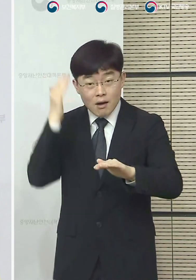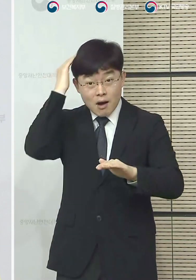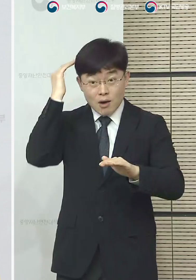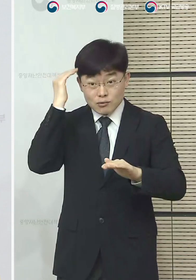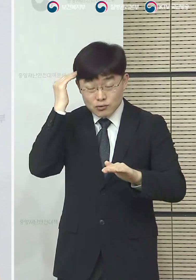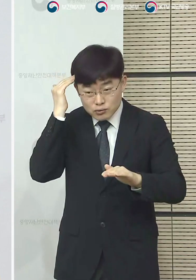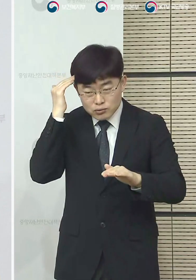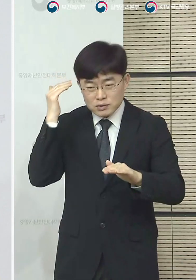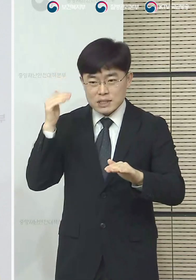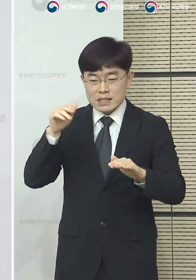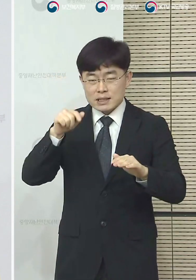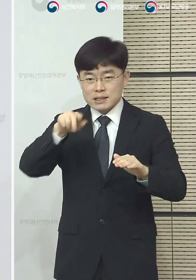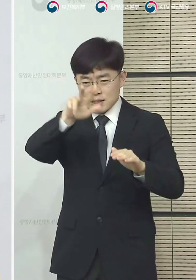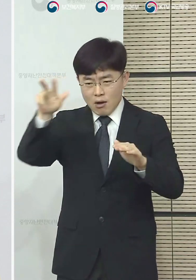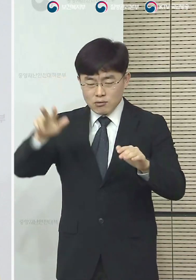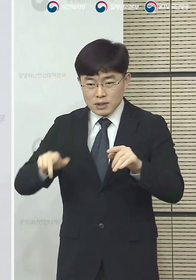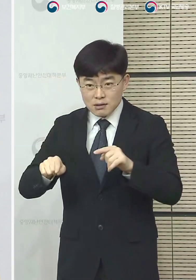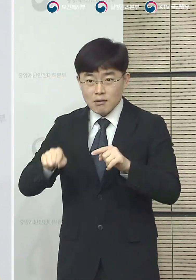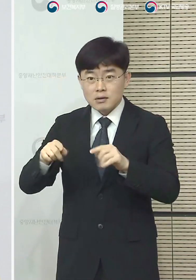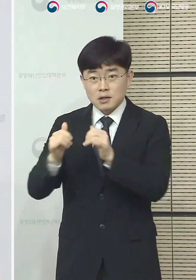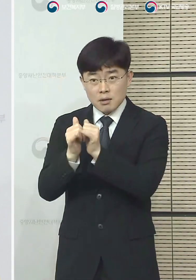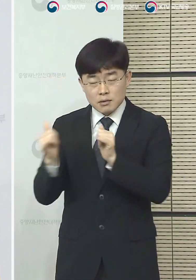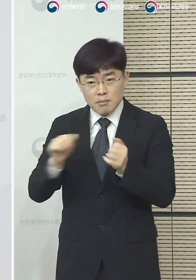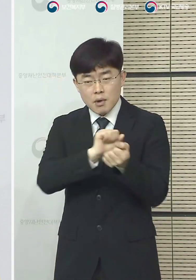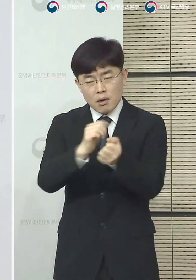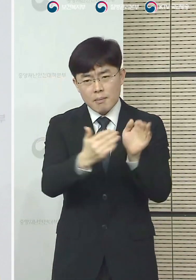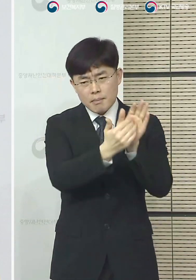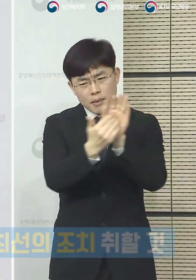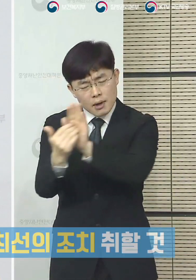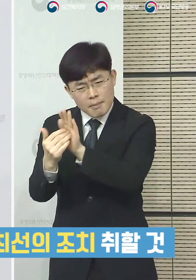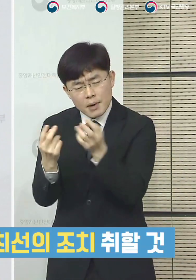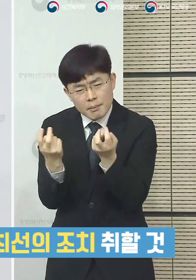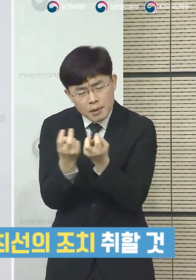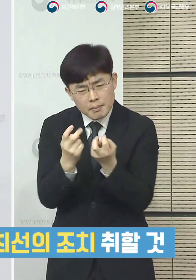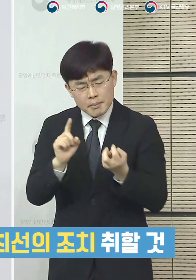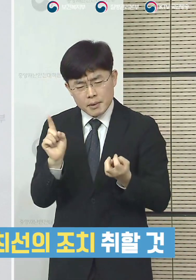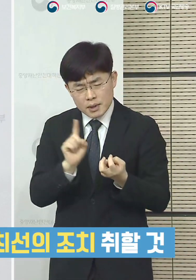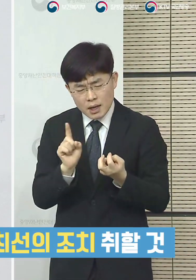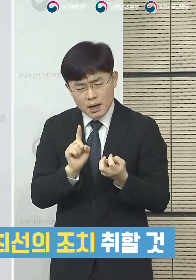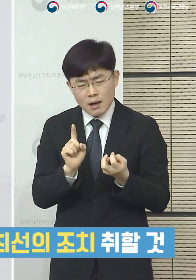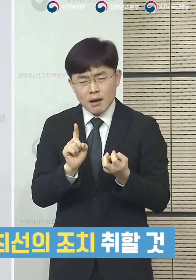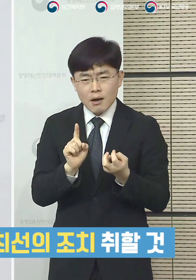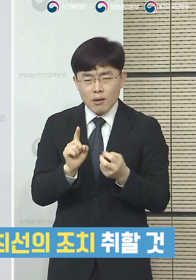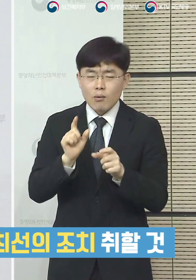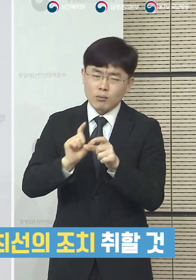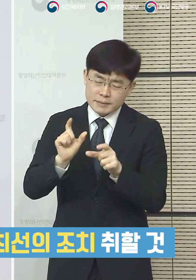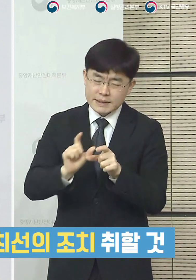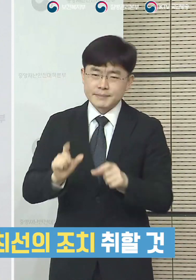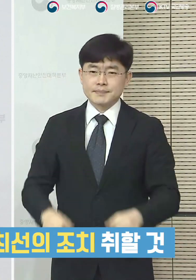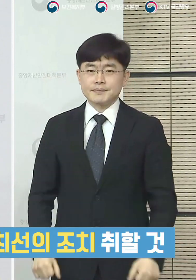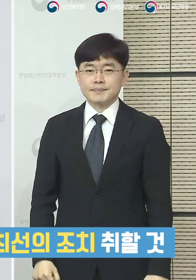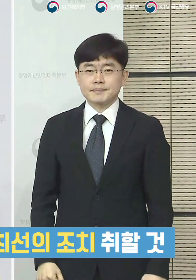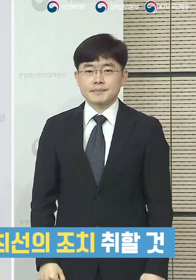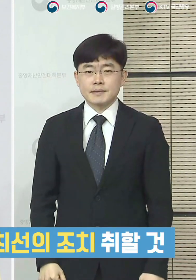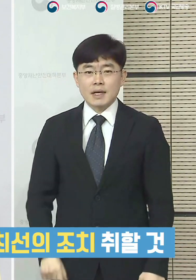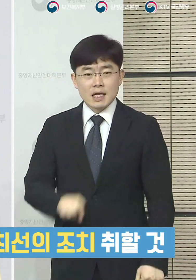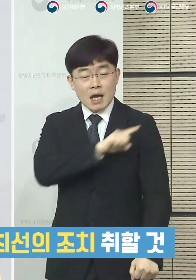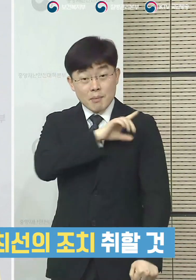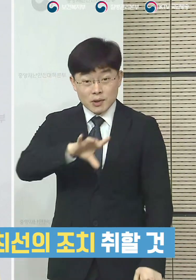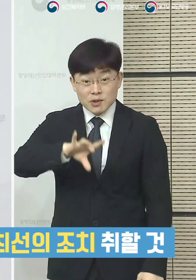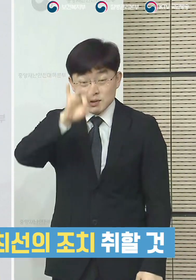상황을 코로나19로부터 보호할 수 있는 조치가 무엇인가 하는 점에 대해서는 우선 입국 단계에서